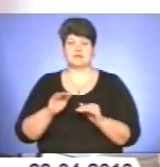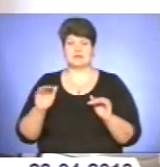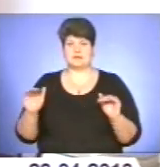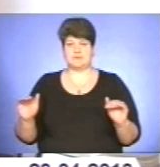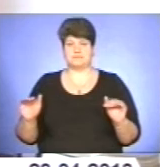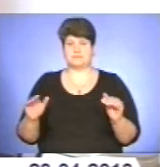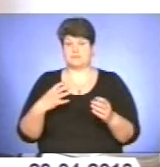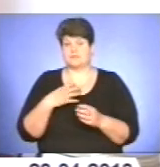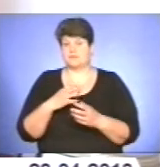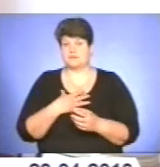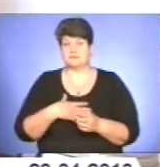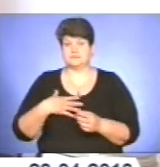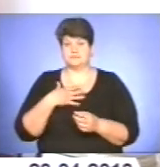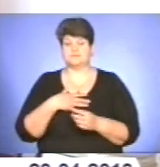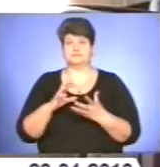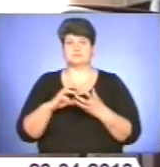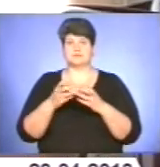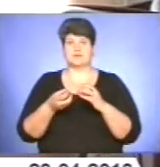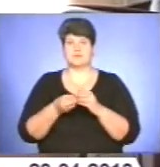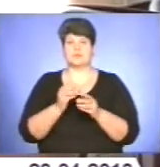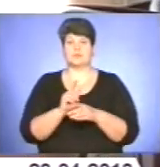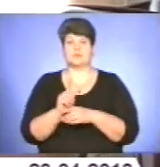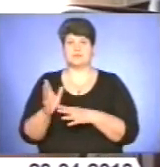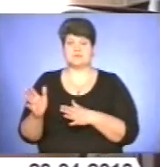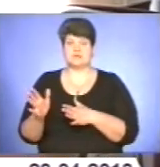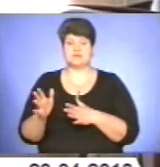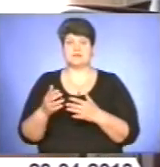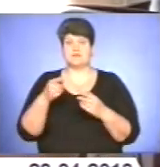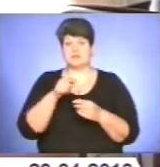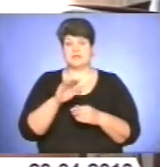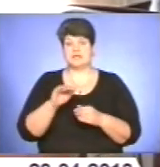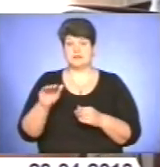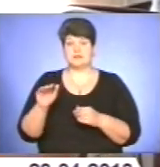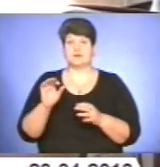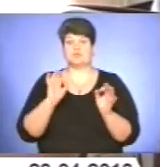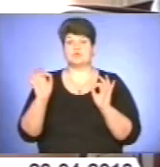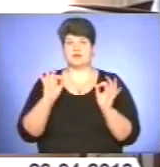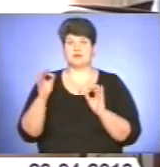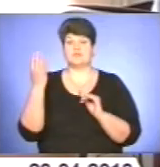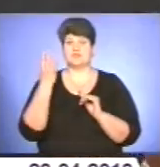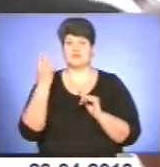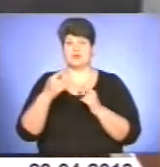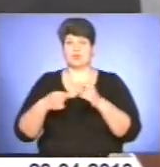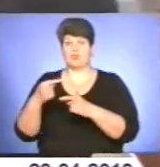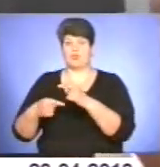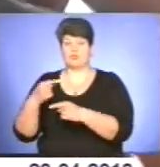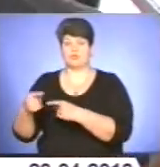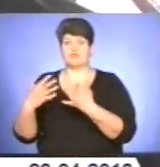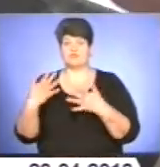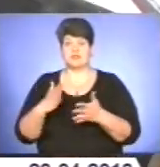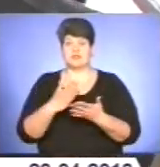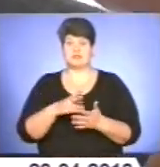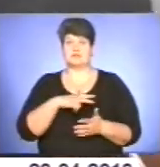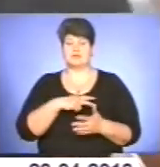оптимізації. Зараз у школі навчається троє її діточок. Вони – музиканти у четвертому поколінні. Вже стали призерами